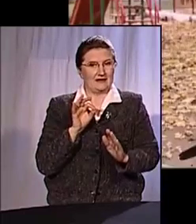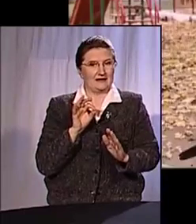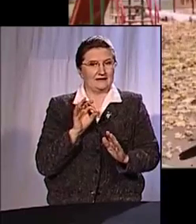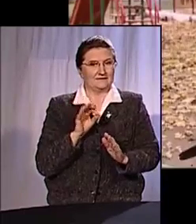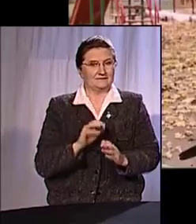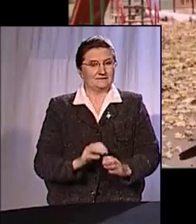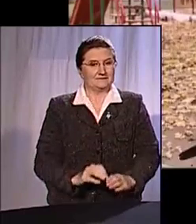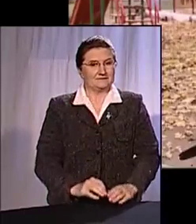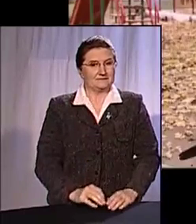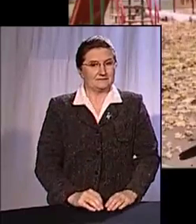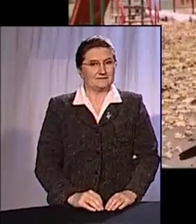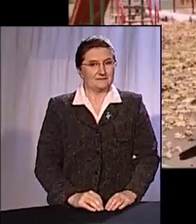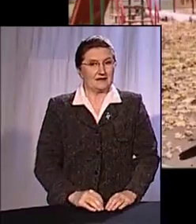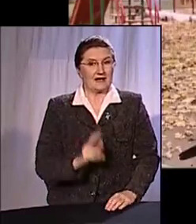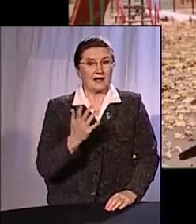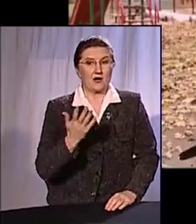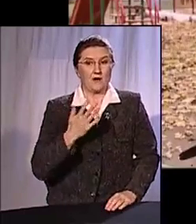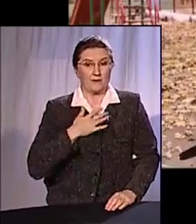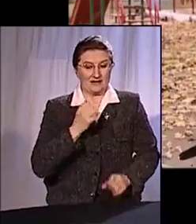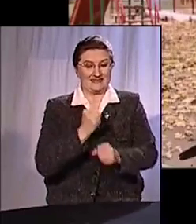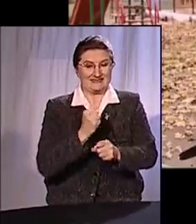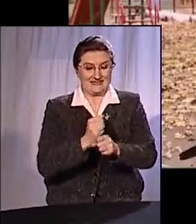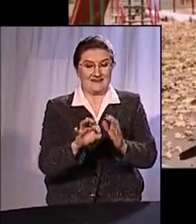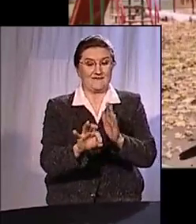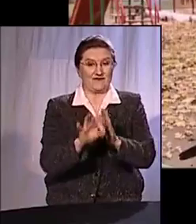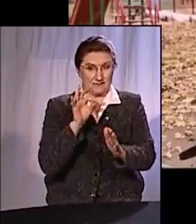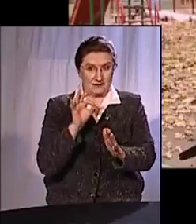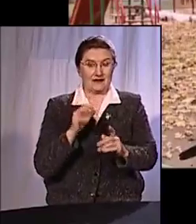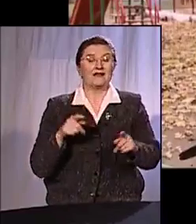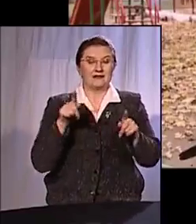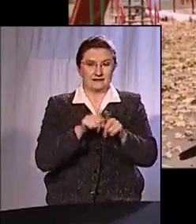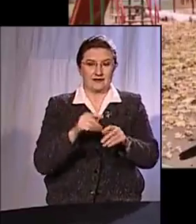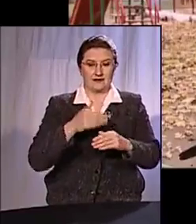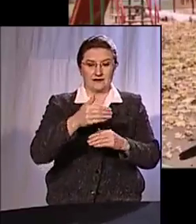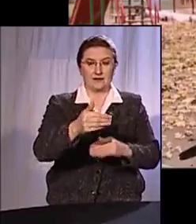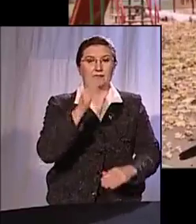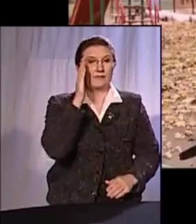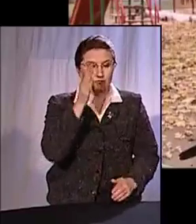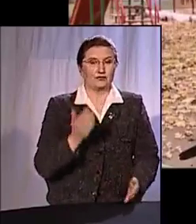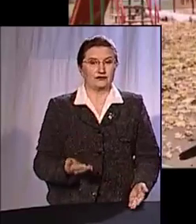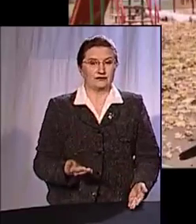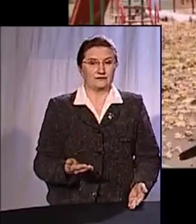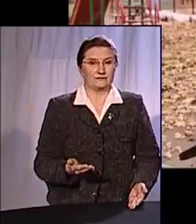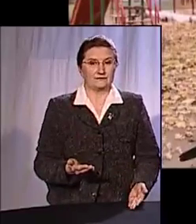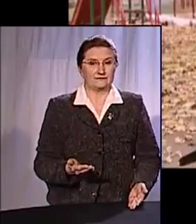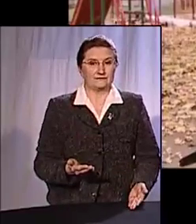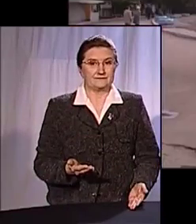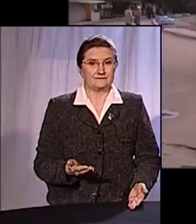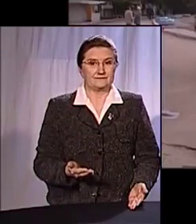никто не отменял. Какой мы сделаем выбор, такие мы последствия будем нести.